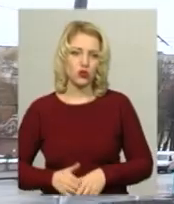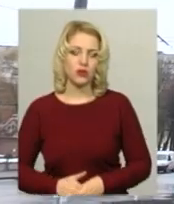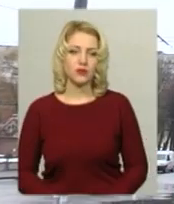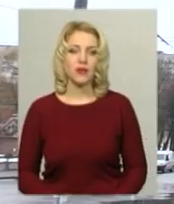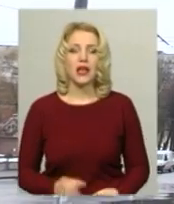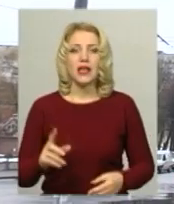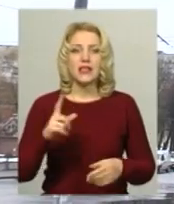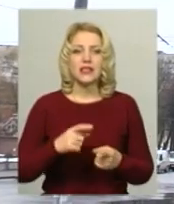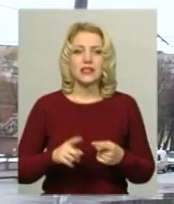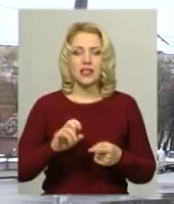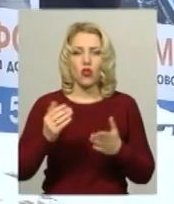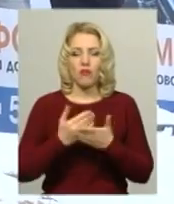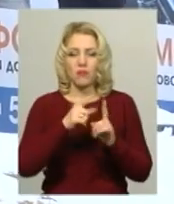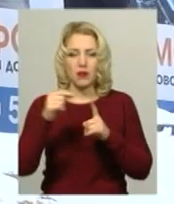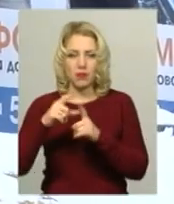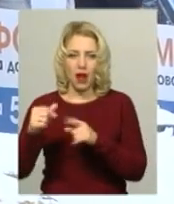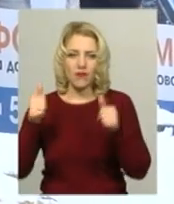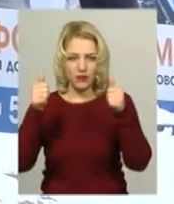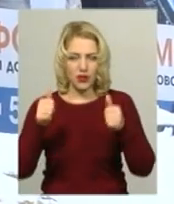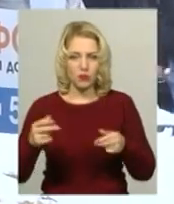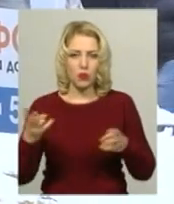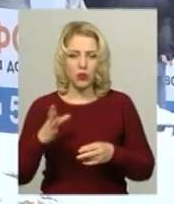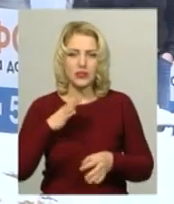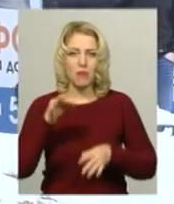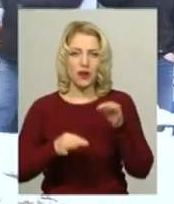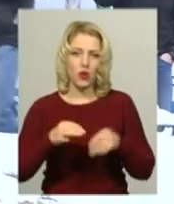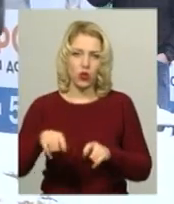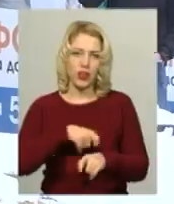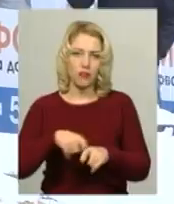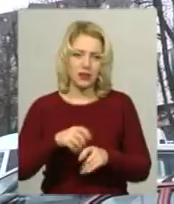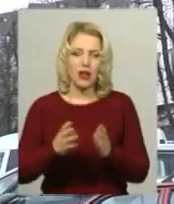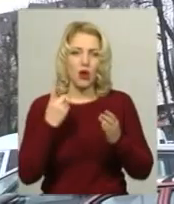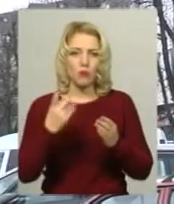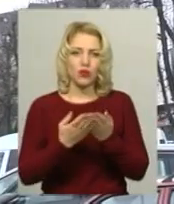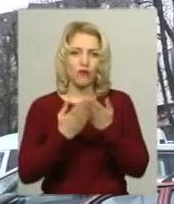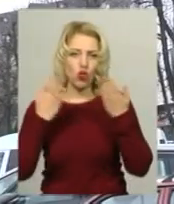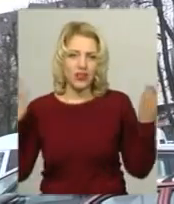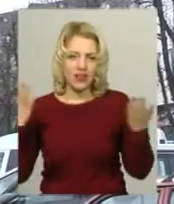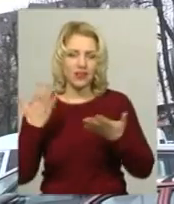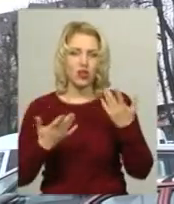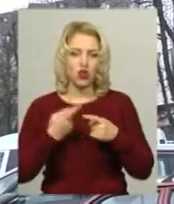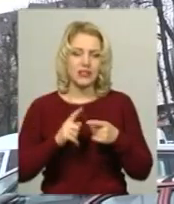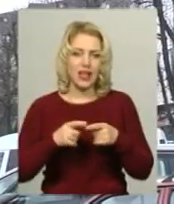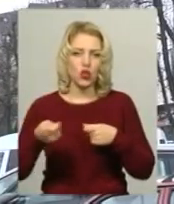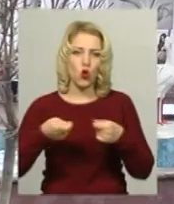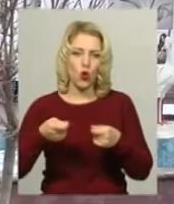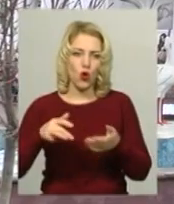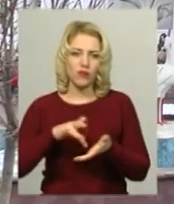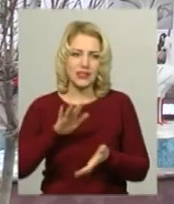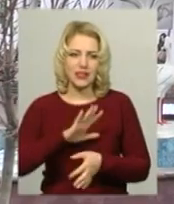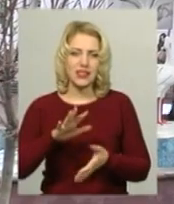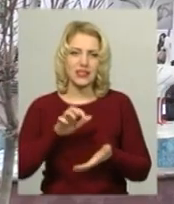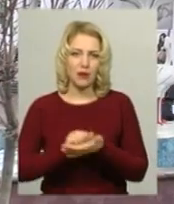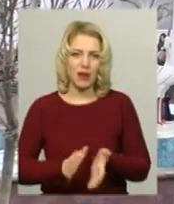За новими правилами вивіски мають бути з природних матеріалів, розміщуватися в один ряд, якщо це торговий центр, та не займати велику частину